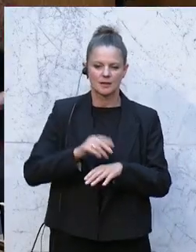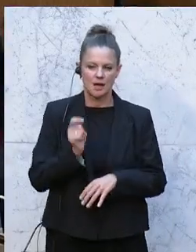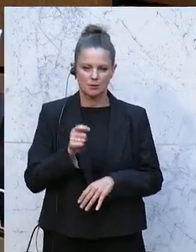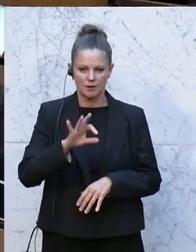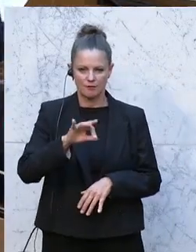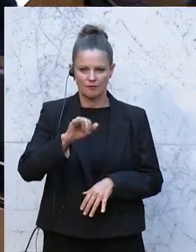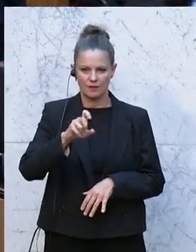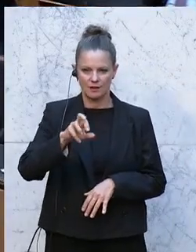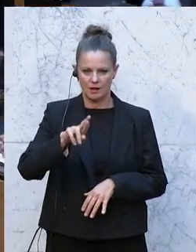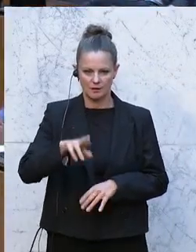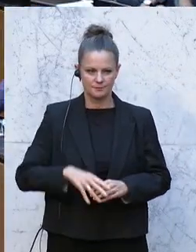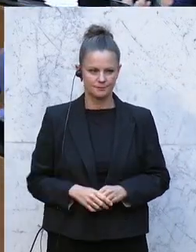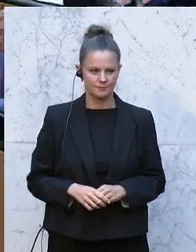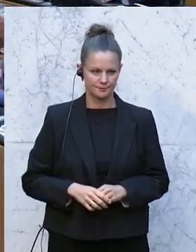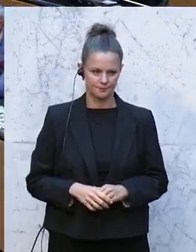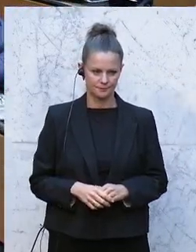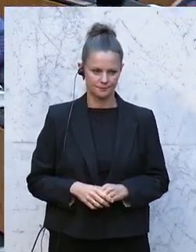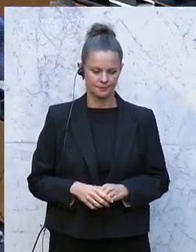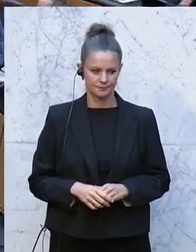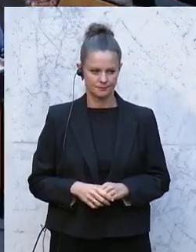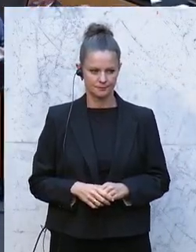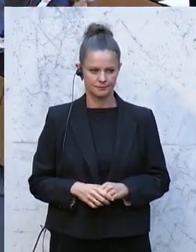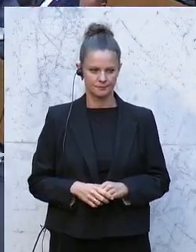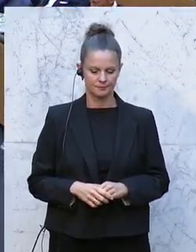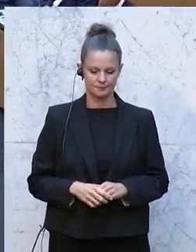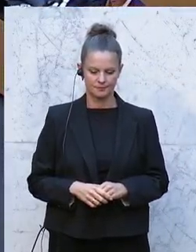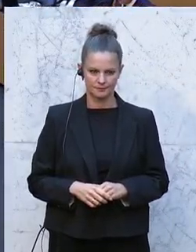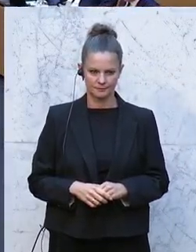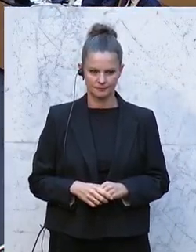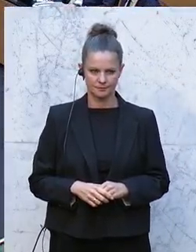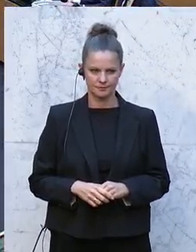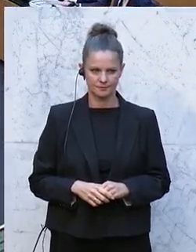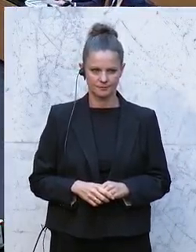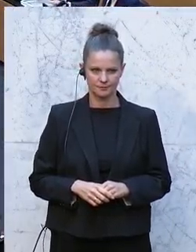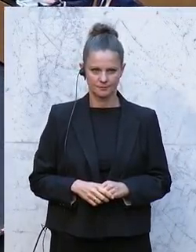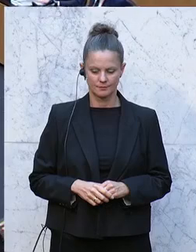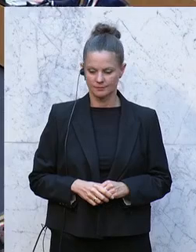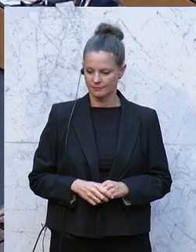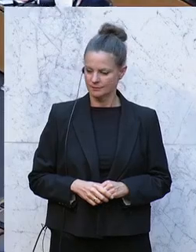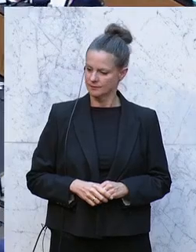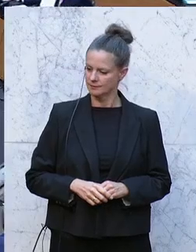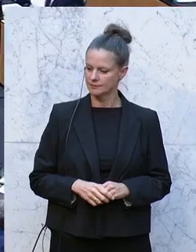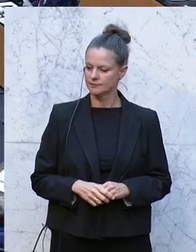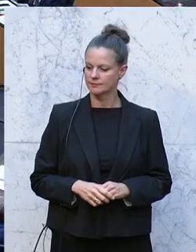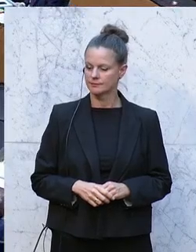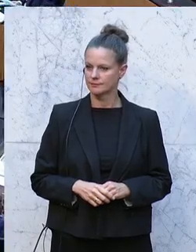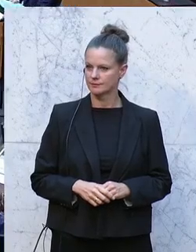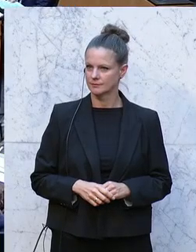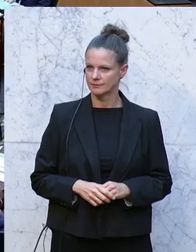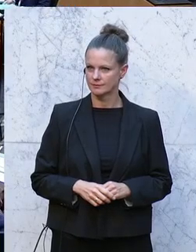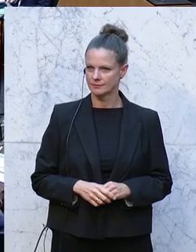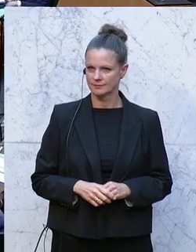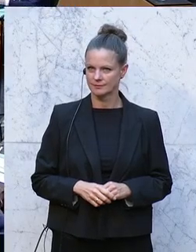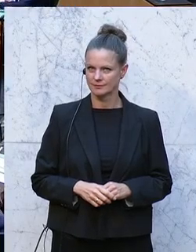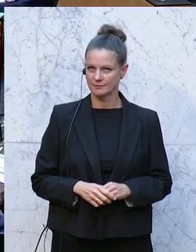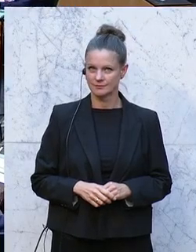Fiona Fiedler von den NEOS ist Gesundheitssprecherin, eine echte Österreicherin, geboren in Kärnten, zur Schule gegangen in